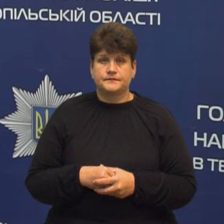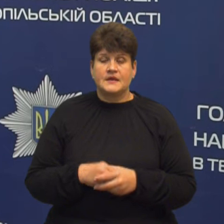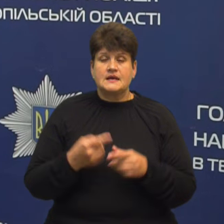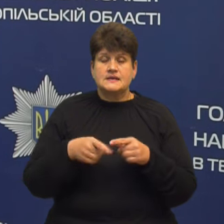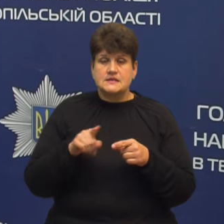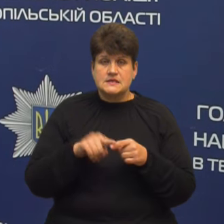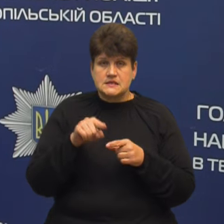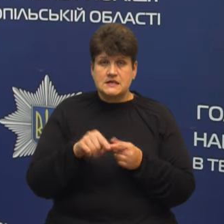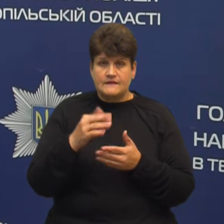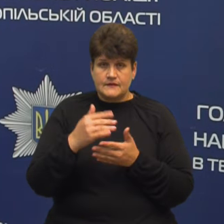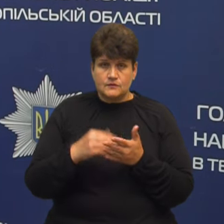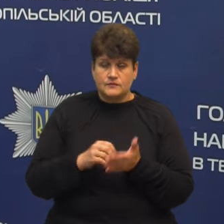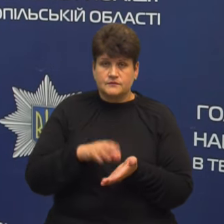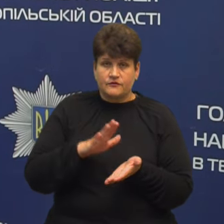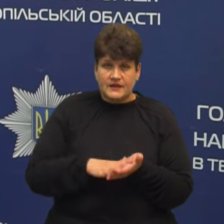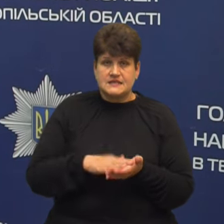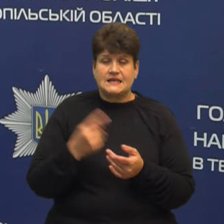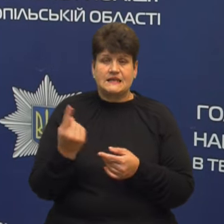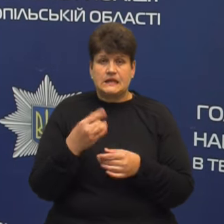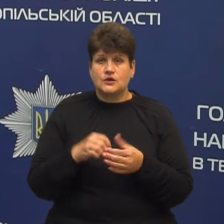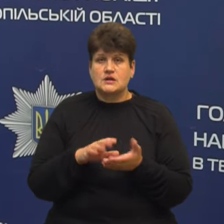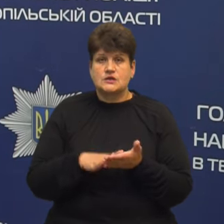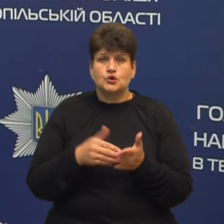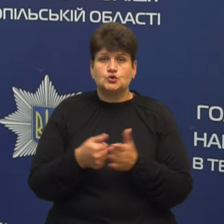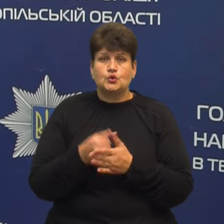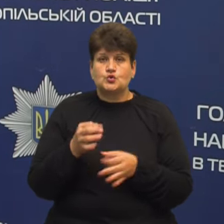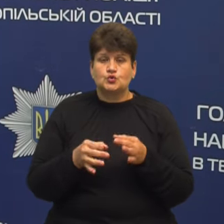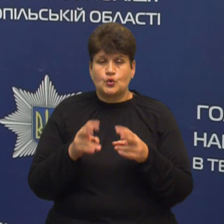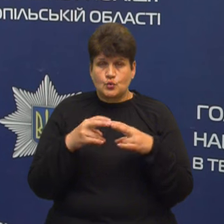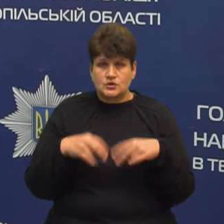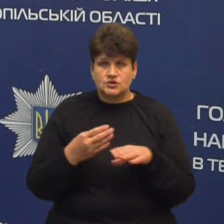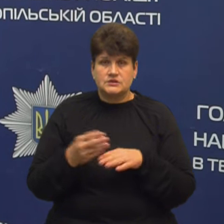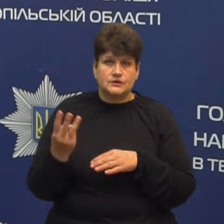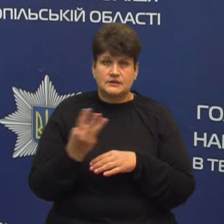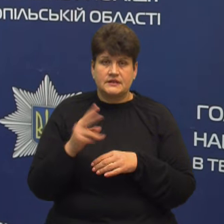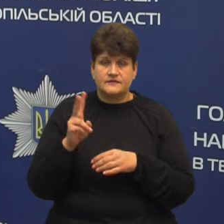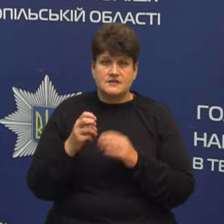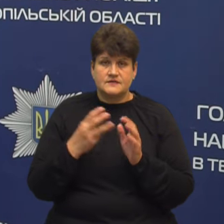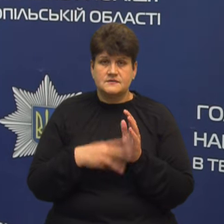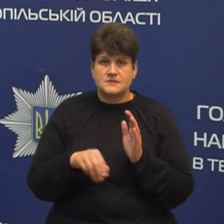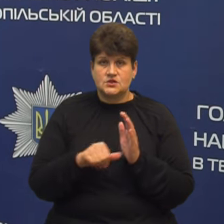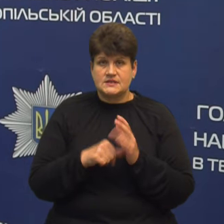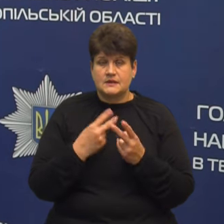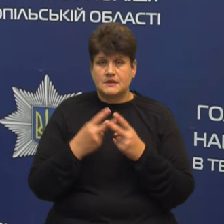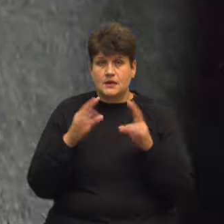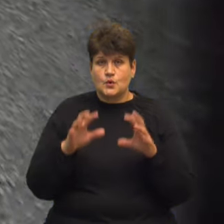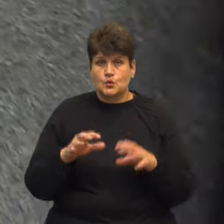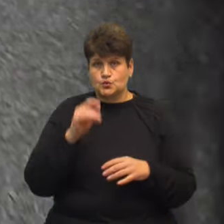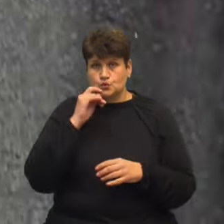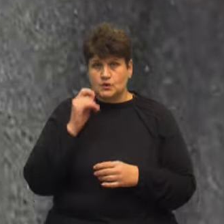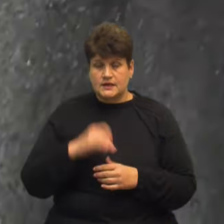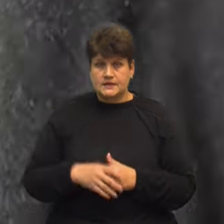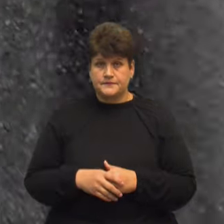дорожню транспортну пригоду внесень до єдиної реєстру до судової розслідування за частиною 3 статті 286 Кримінального кодексу України